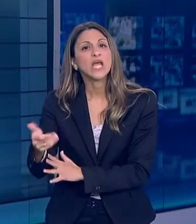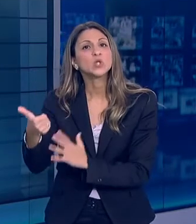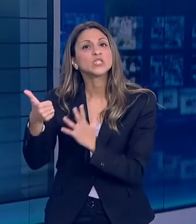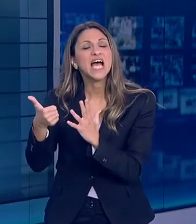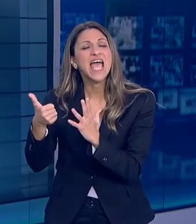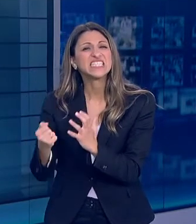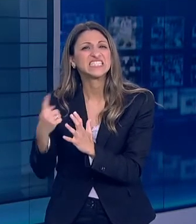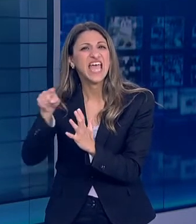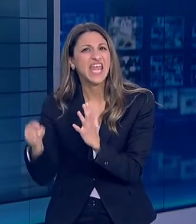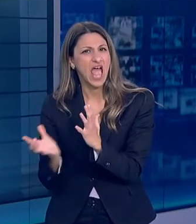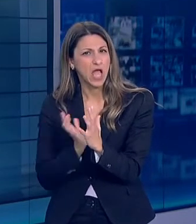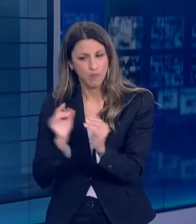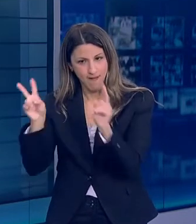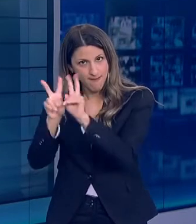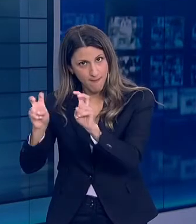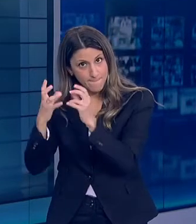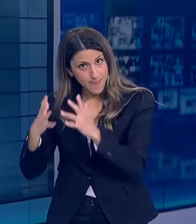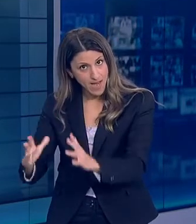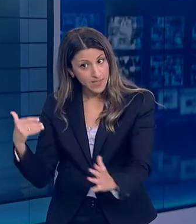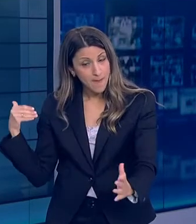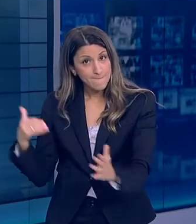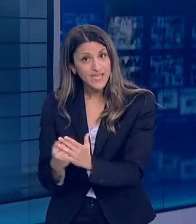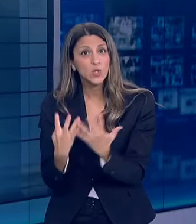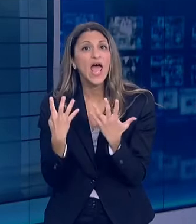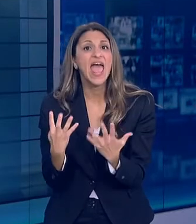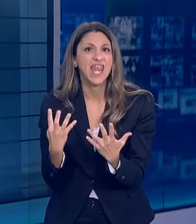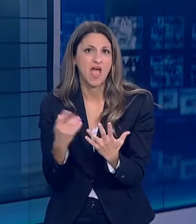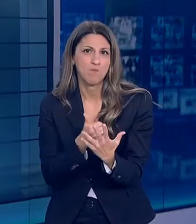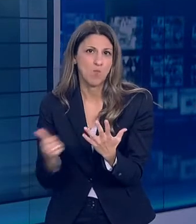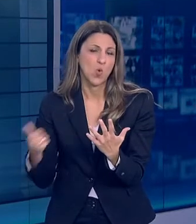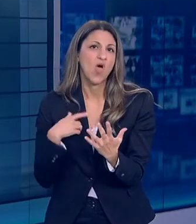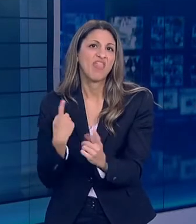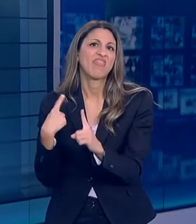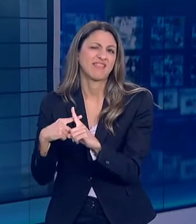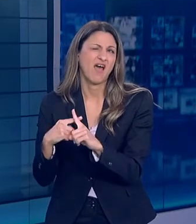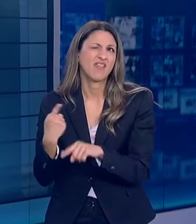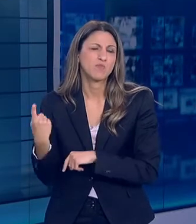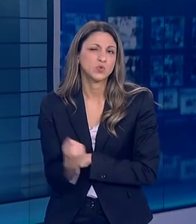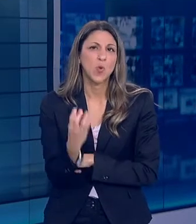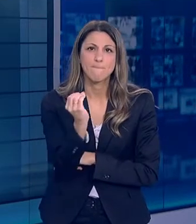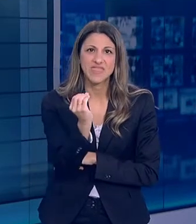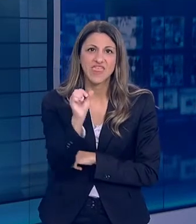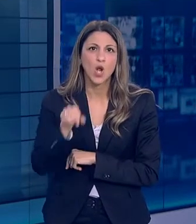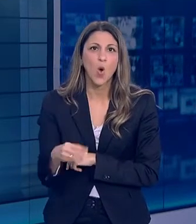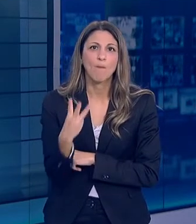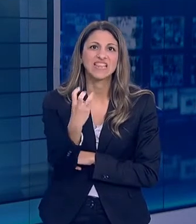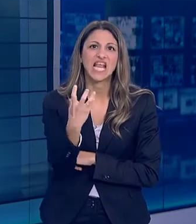εξεταστέντα δείγματα έως σήμερα είχαμε 9 θετικά δείγματα δηλαδή ποσοστό 0,35%